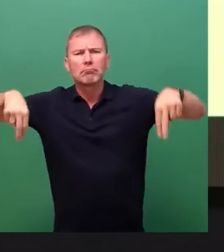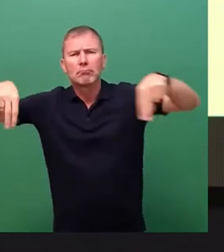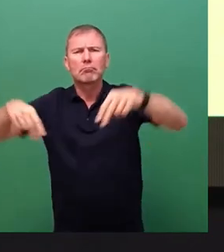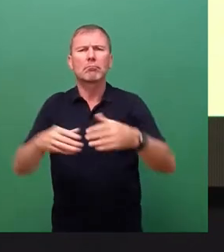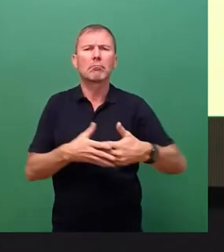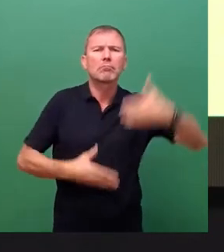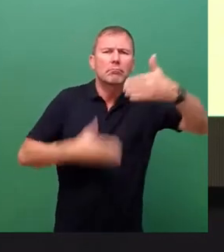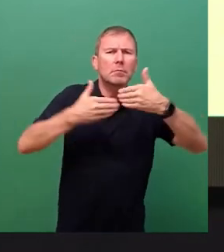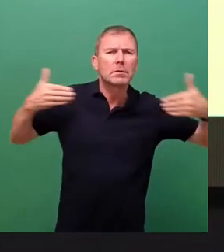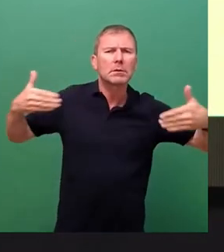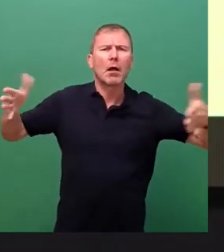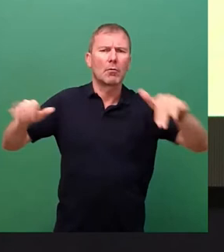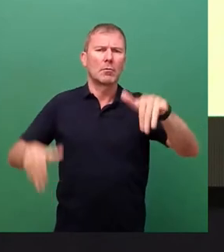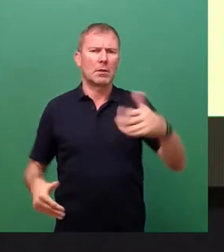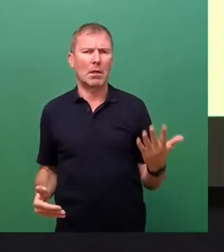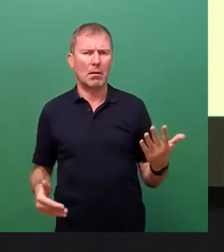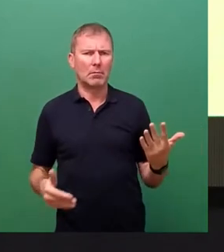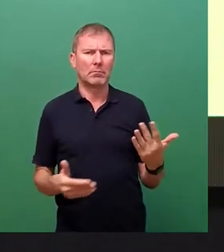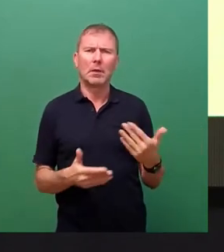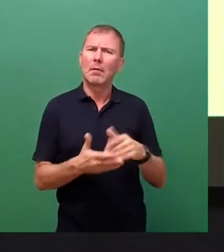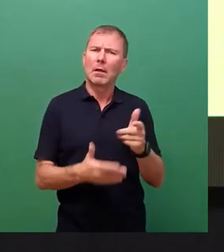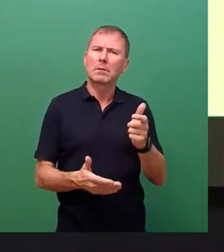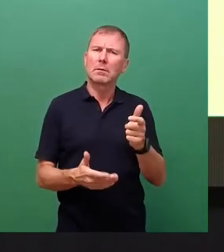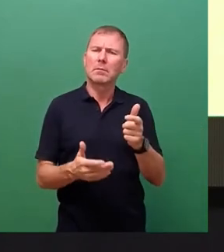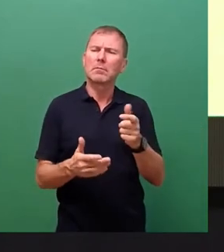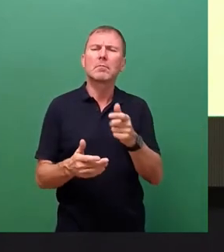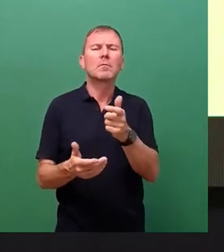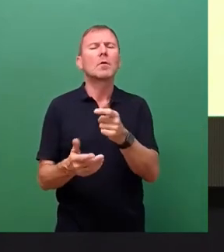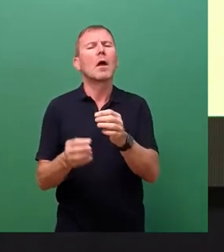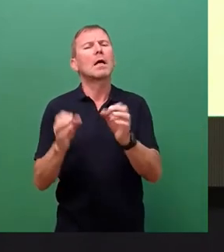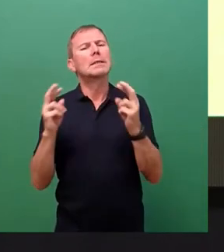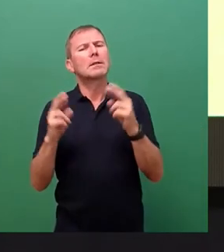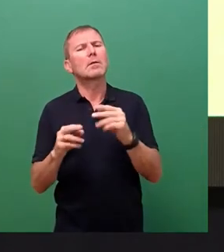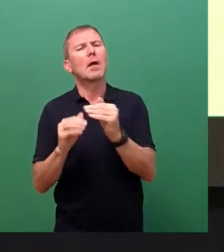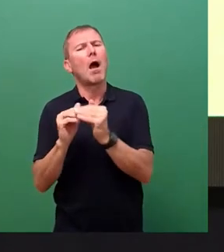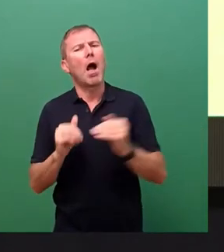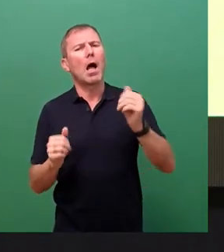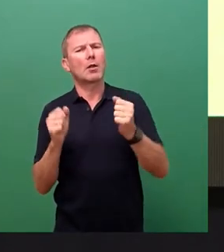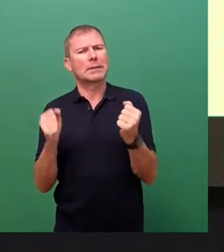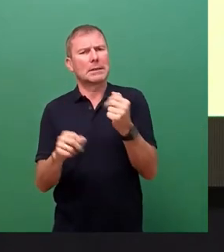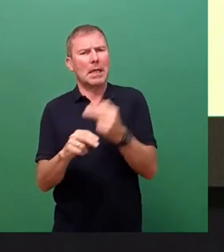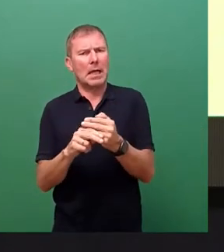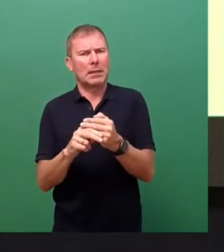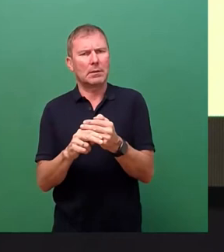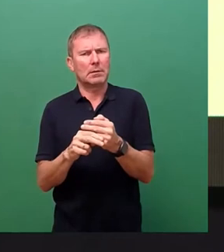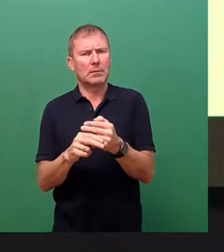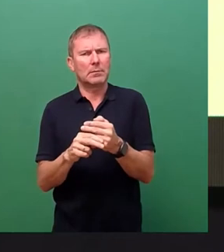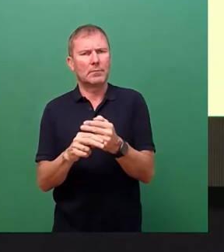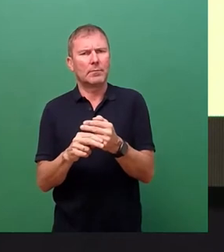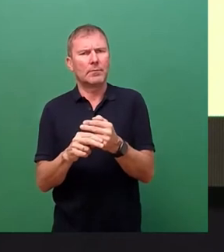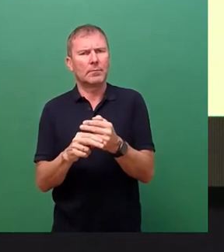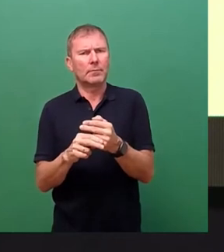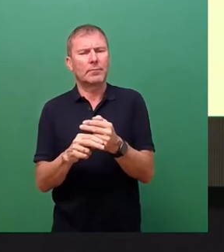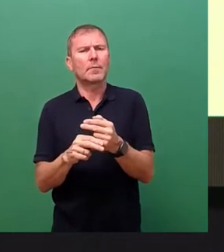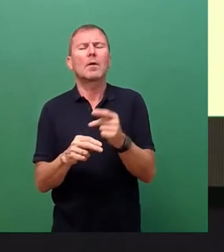Zur weiteren sogenannten Härtung der Anlagen, der Erhöhung der Anlagensicherheit, insbesondere gegen